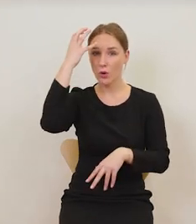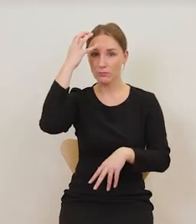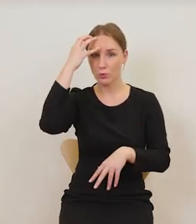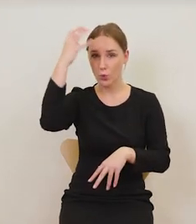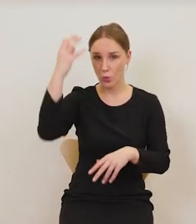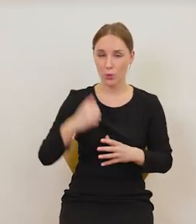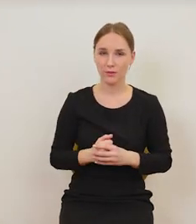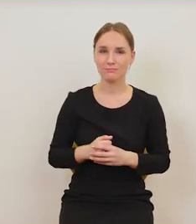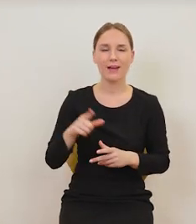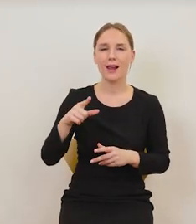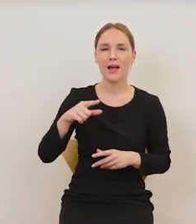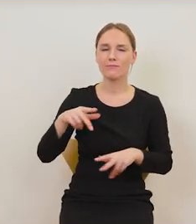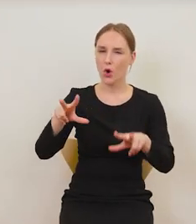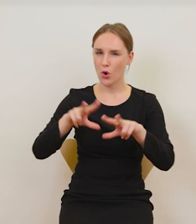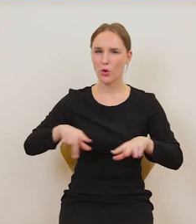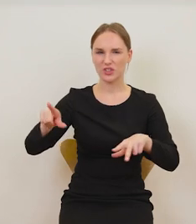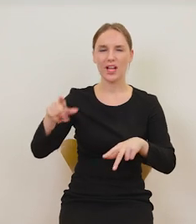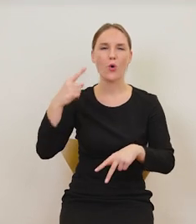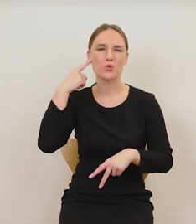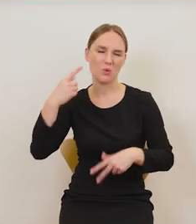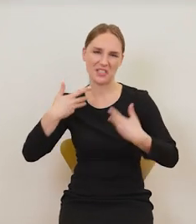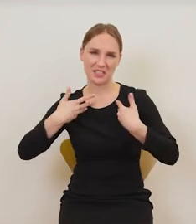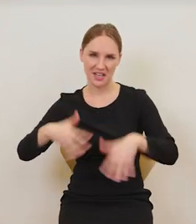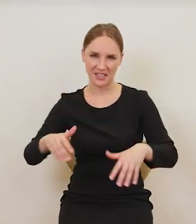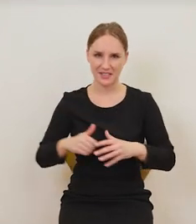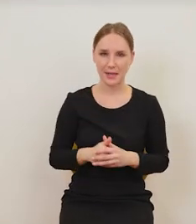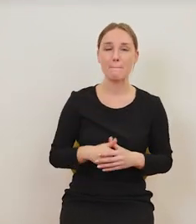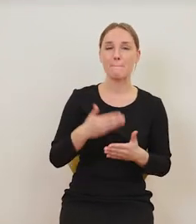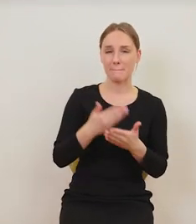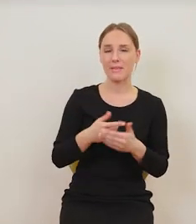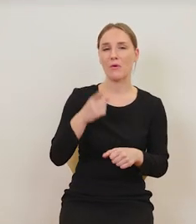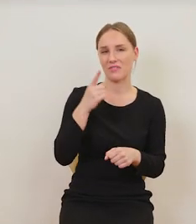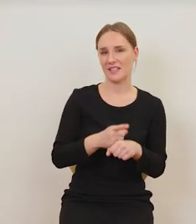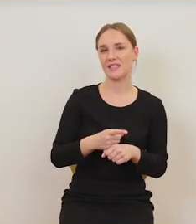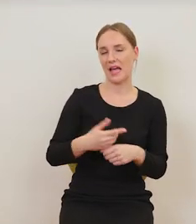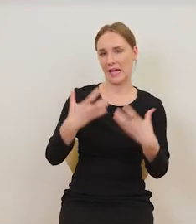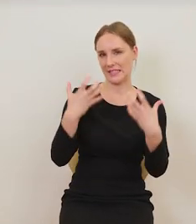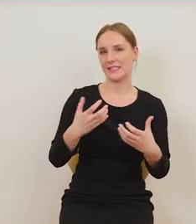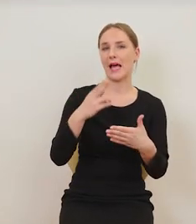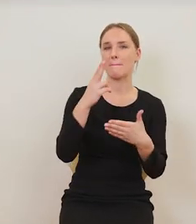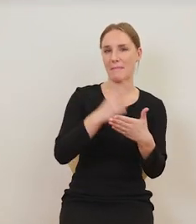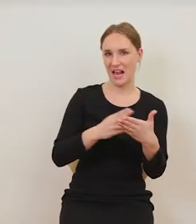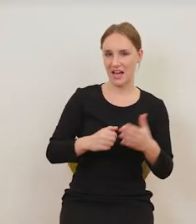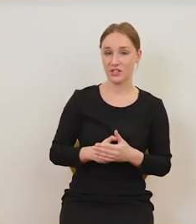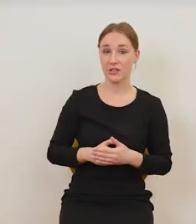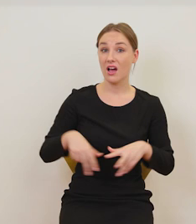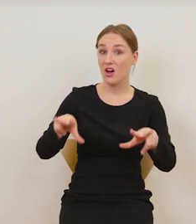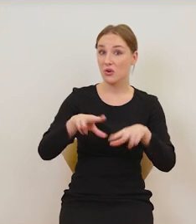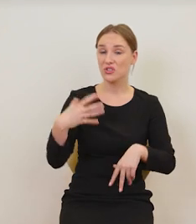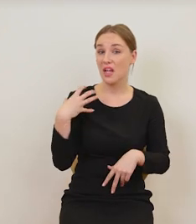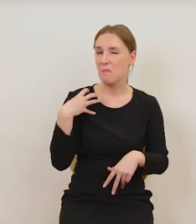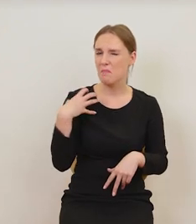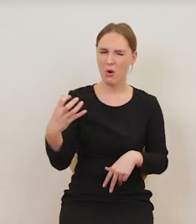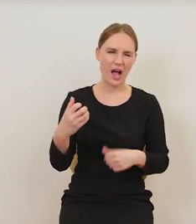słuchać tej rodziny i postanowił zostać malarzem. Bycie malarzem w takiej rodzinie bogatej,